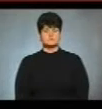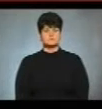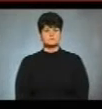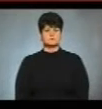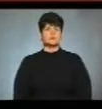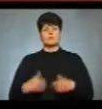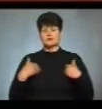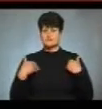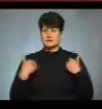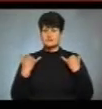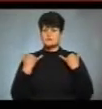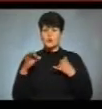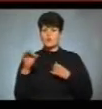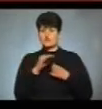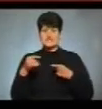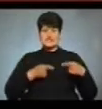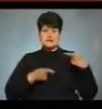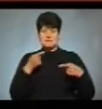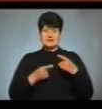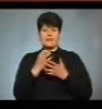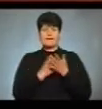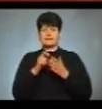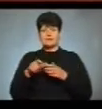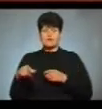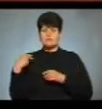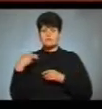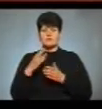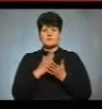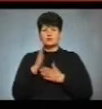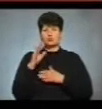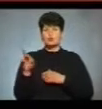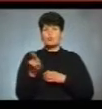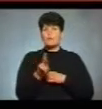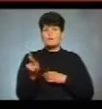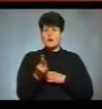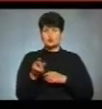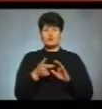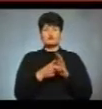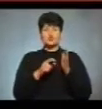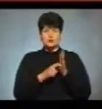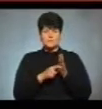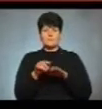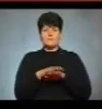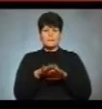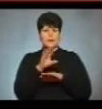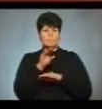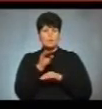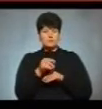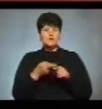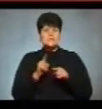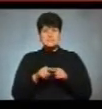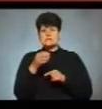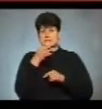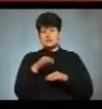Мої вітання. Офіційні дебати кандидатів у президенти мають відбутися у п'ятниці у студії Суспільного мовника. Про це на брифінгу